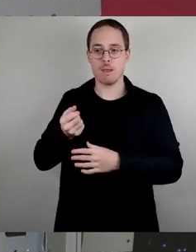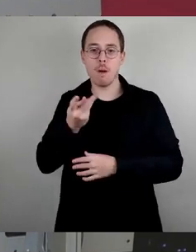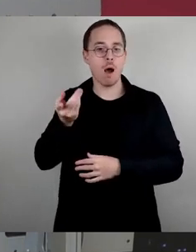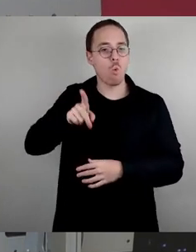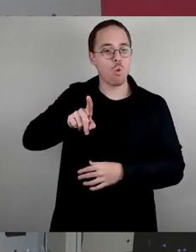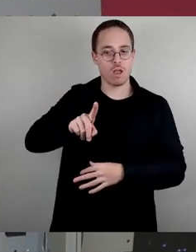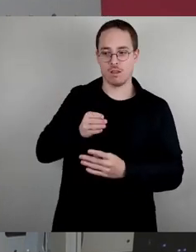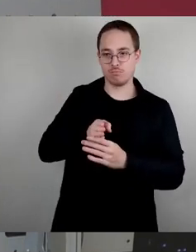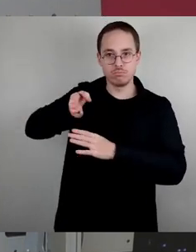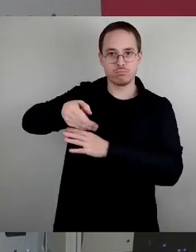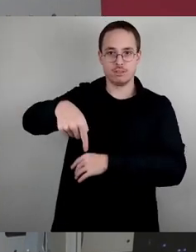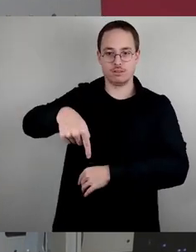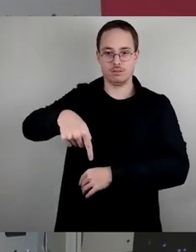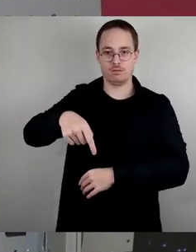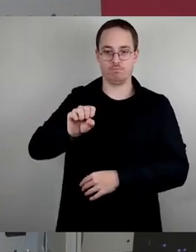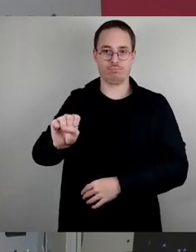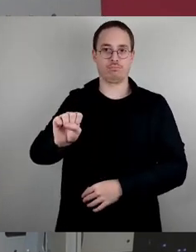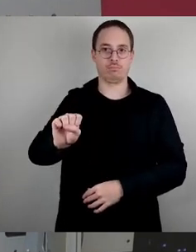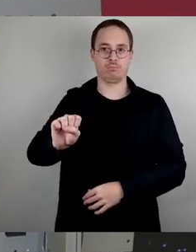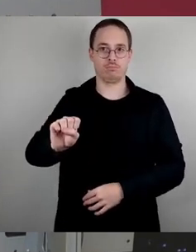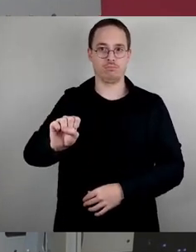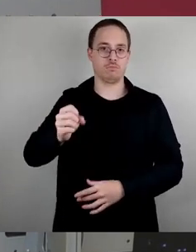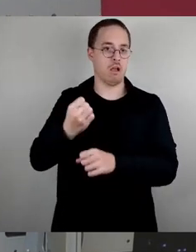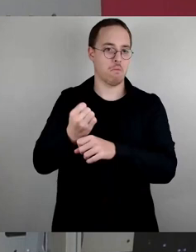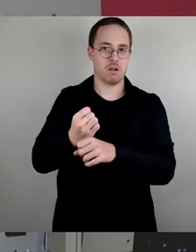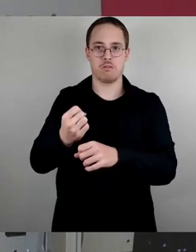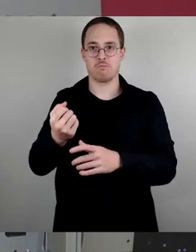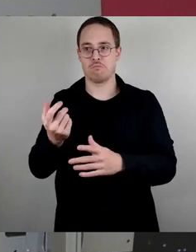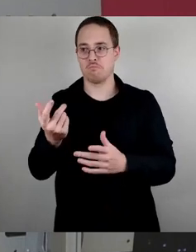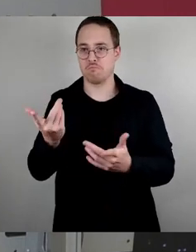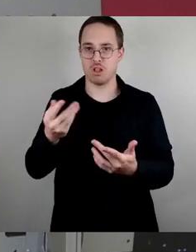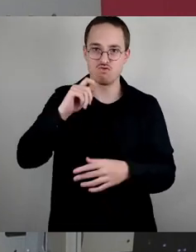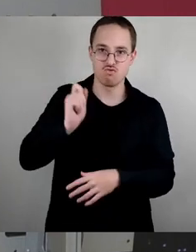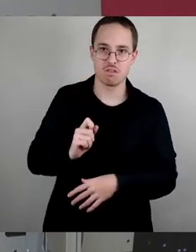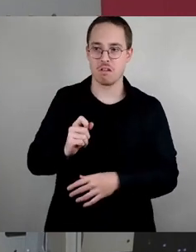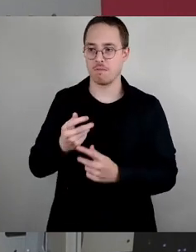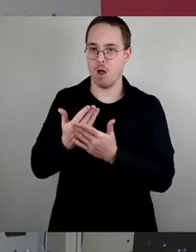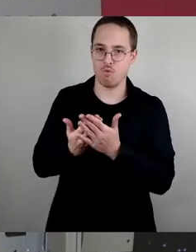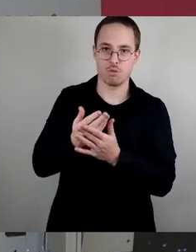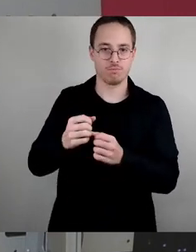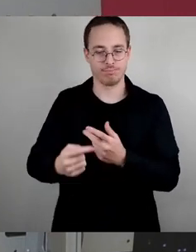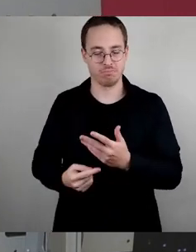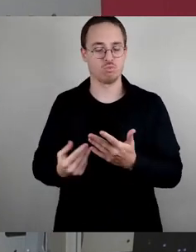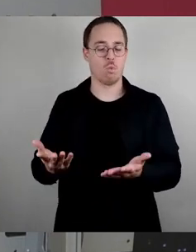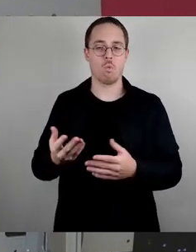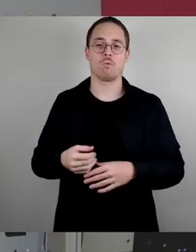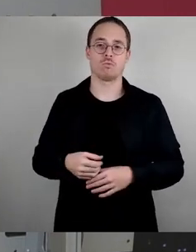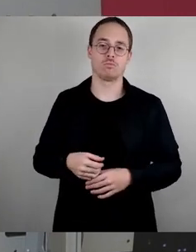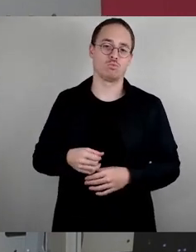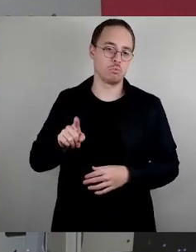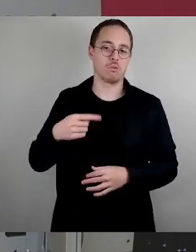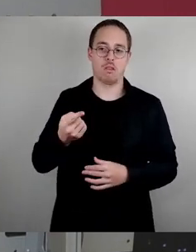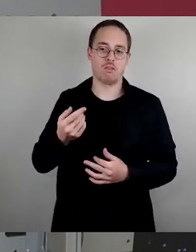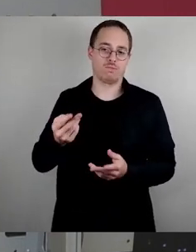Dauer in Dresden sein werden. Und wenn wir den Antrag heute der SPD-Fraktion beschließen, dann reden wir ja bei den Ferienwohnungen auch